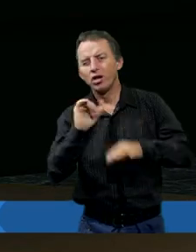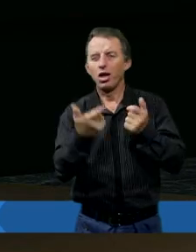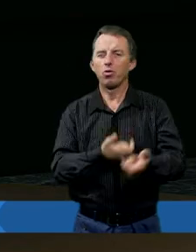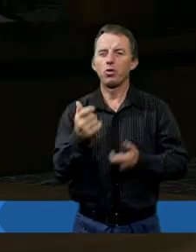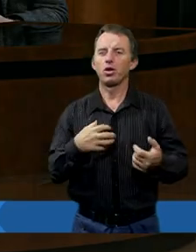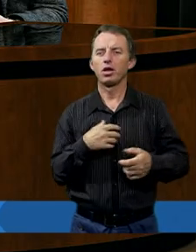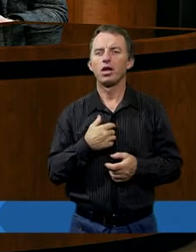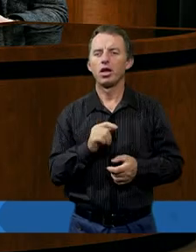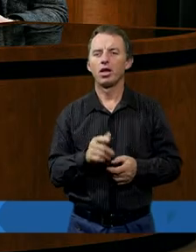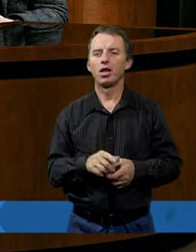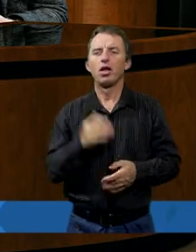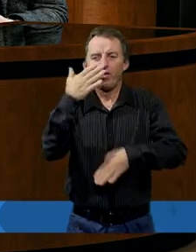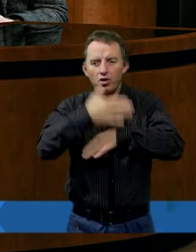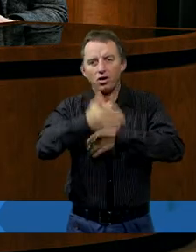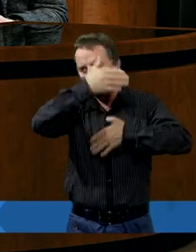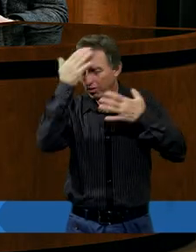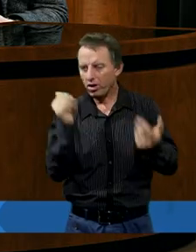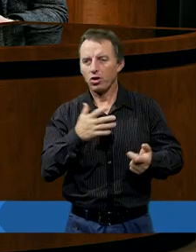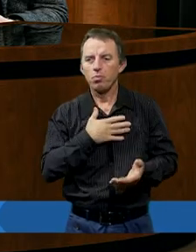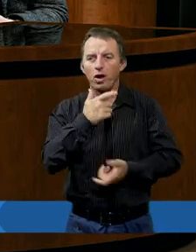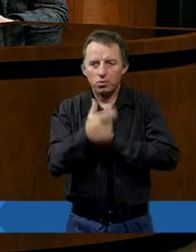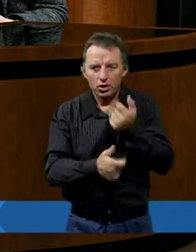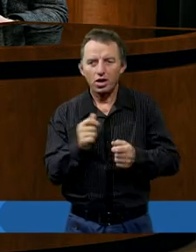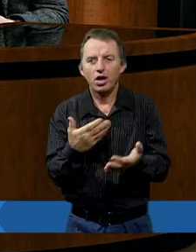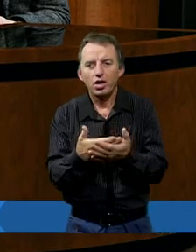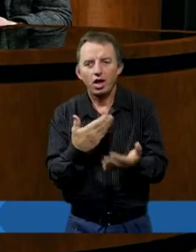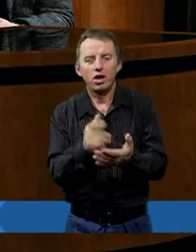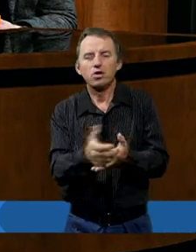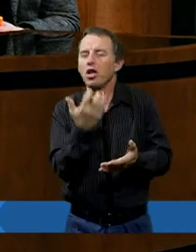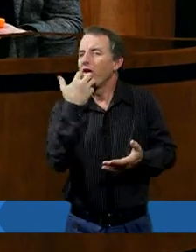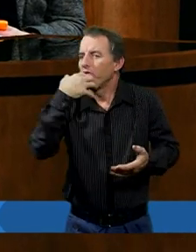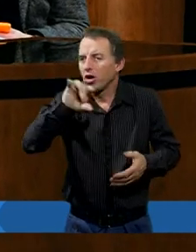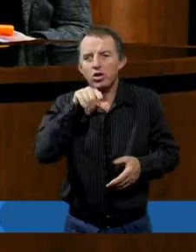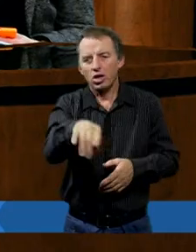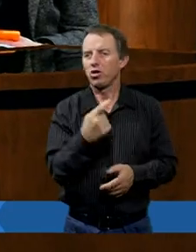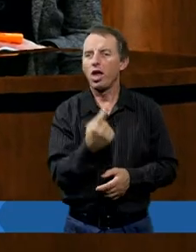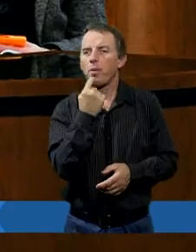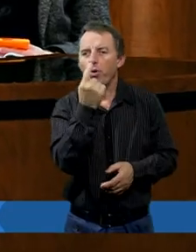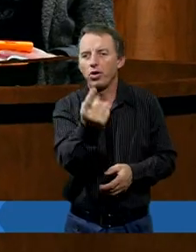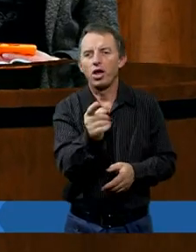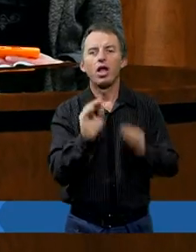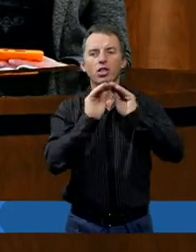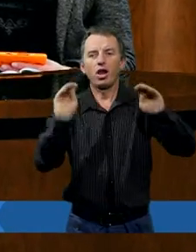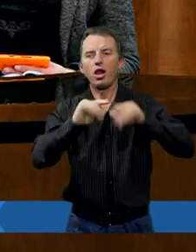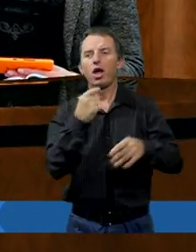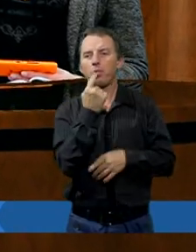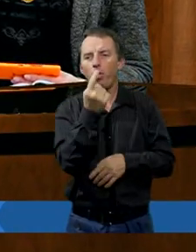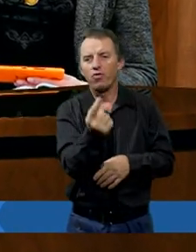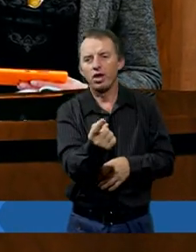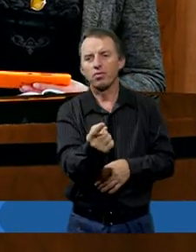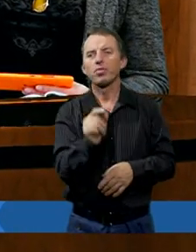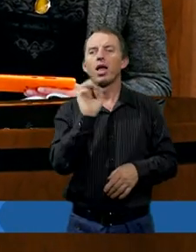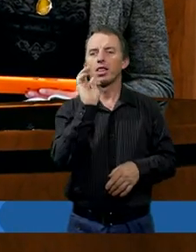ciało mnie bolało. Trenerze, ale skoro ty wiedziałeś, co ja mam zrobić, to dlaczego mi wcześniej nie powiedziałeś? I wtedy trener odpowiedział, że